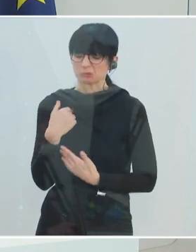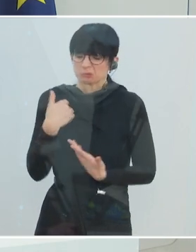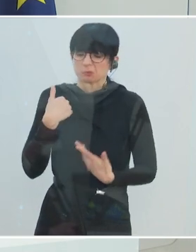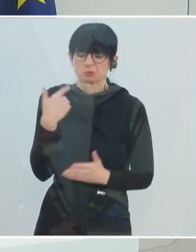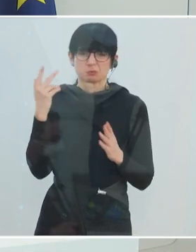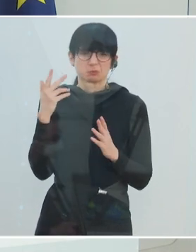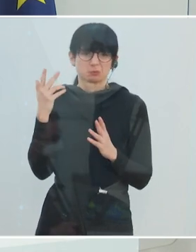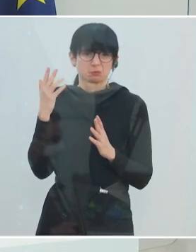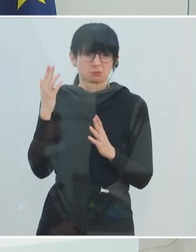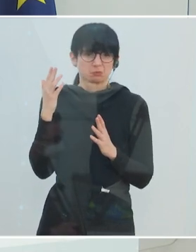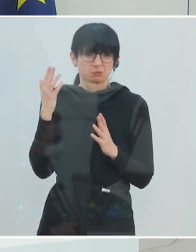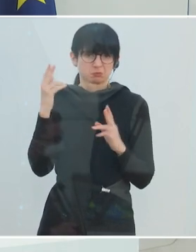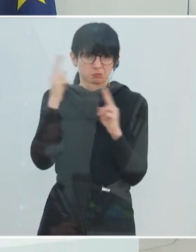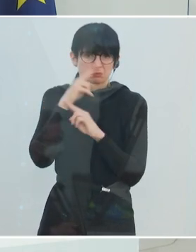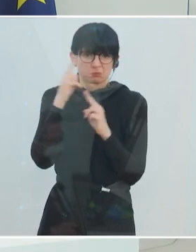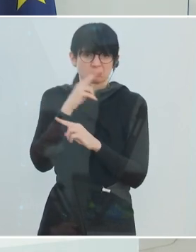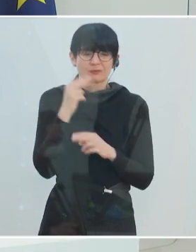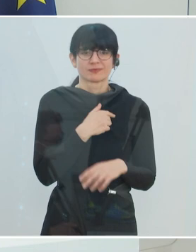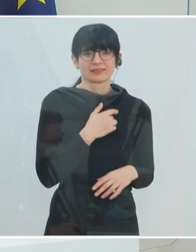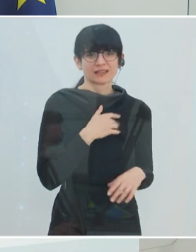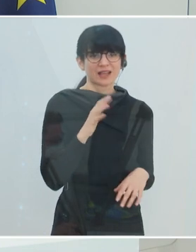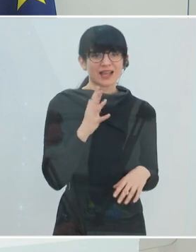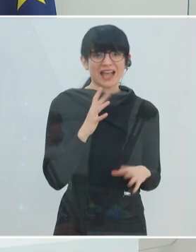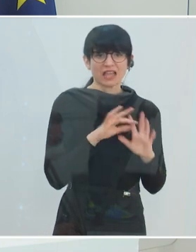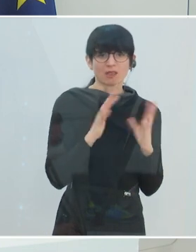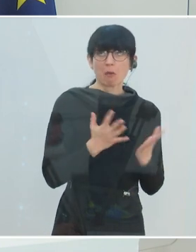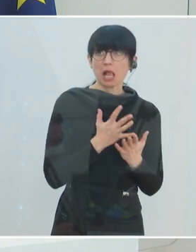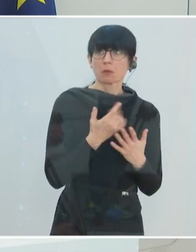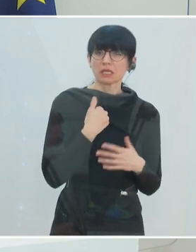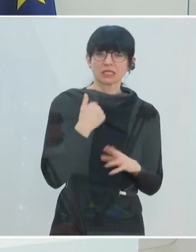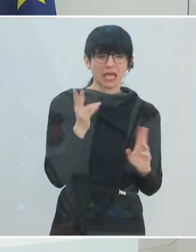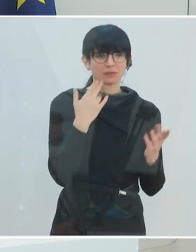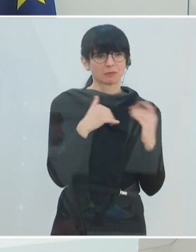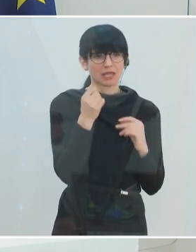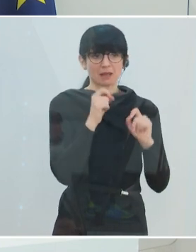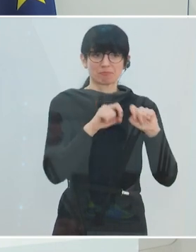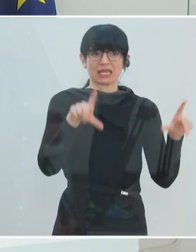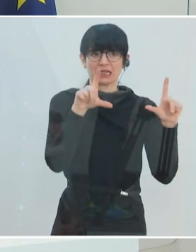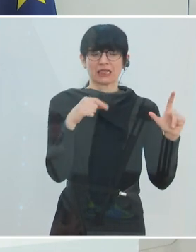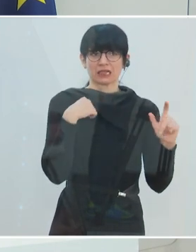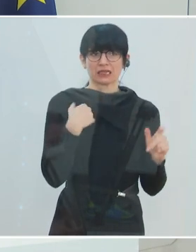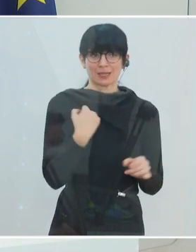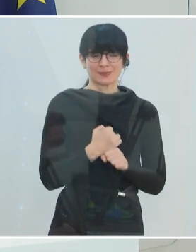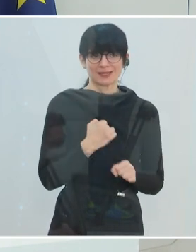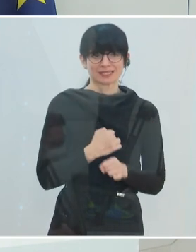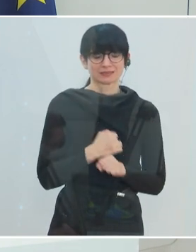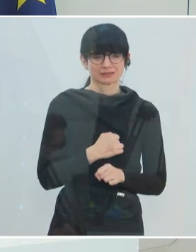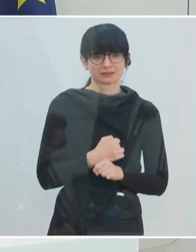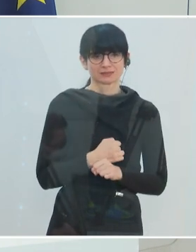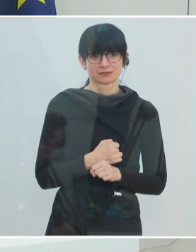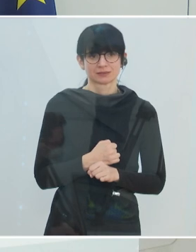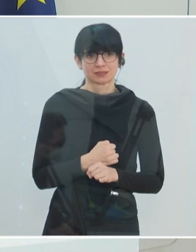selbst Handball gespielt habe und noch immer eine große Liebe dazu habe. Wir befinden uns, für all jene, die